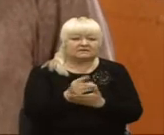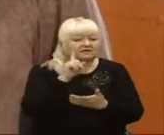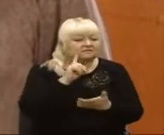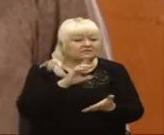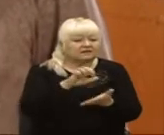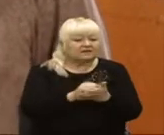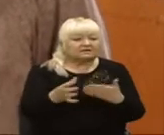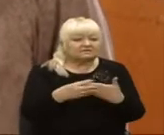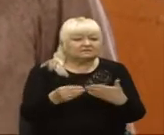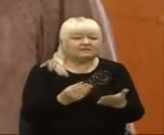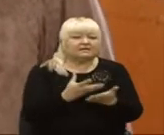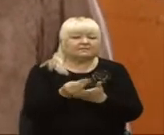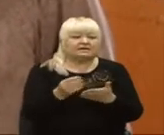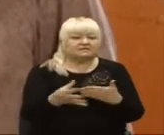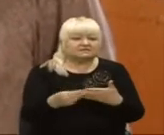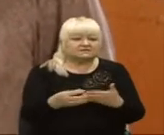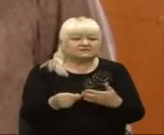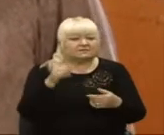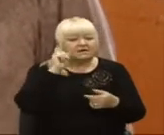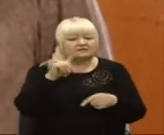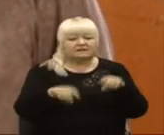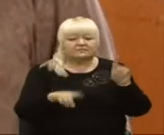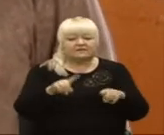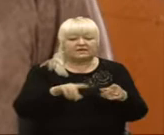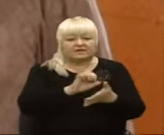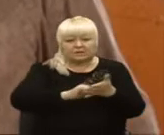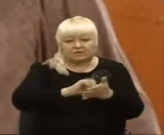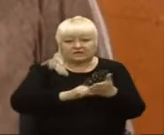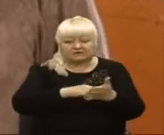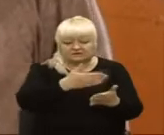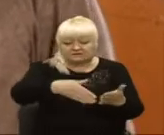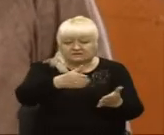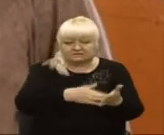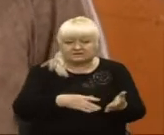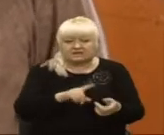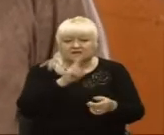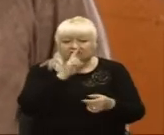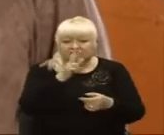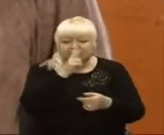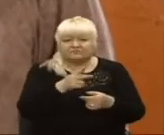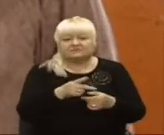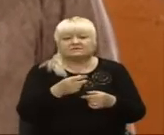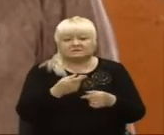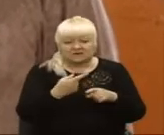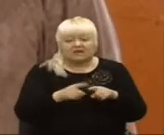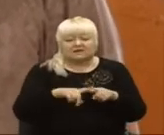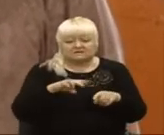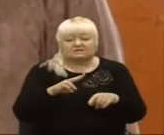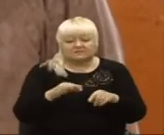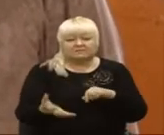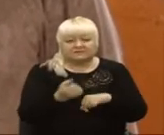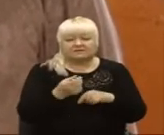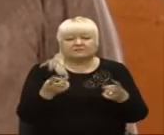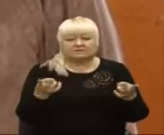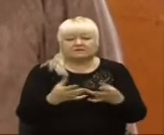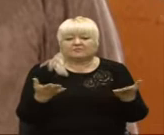землі, плата за землю. Ми знаємо, що деякі податки зняли на 2-3 місяці, ми це підтримуємо, тому що людям треба якось вийти з тої